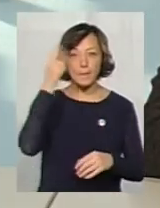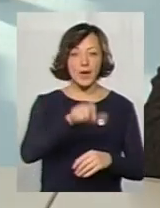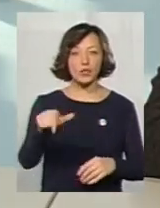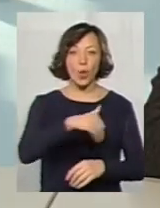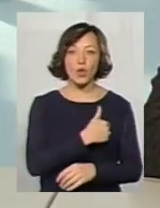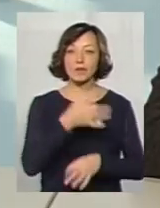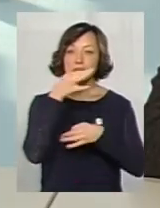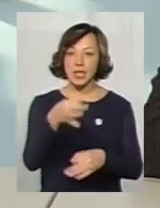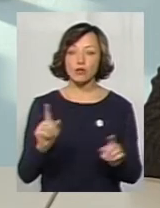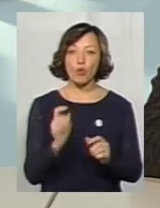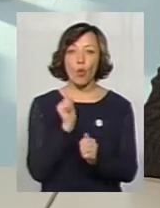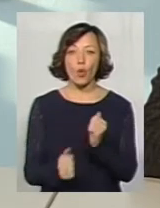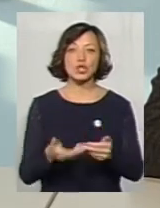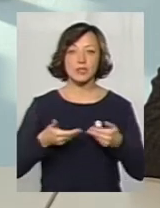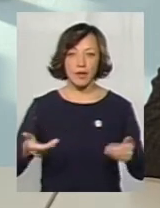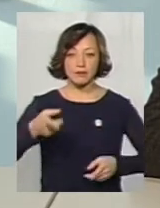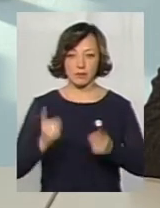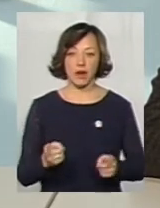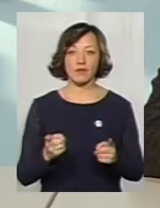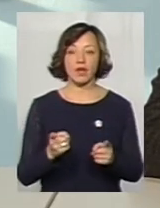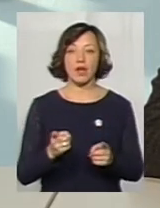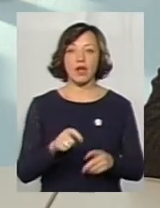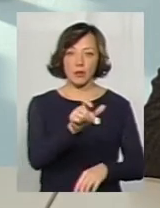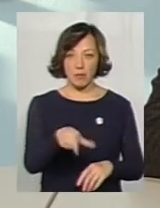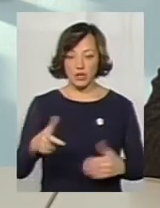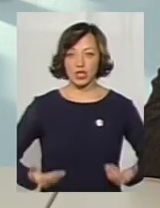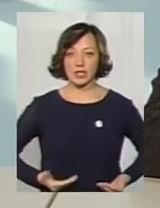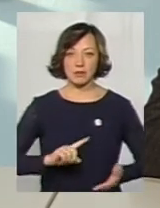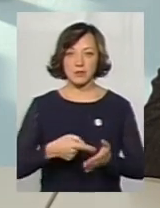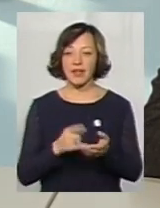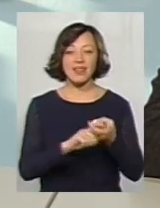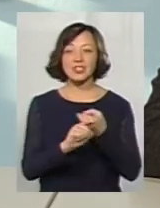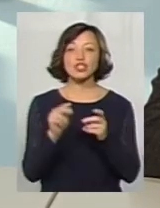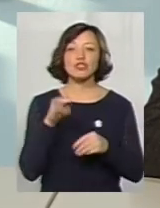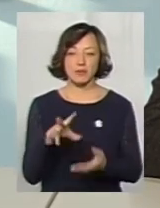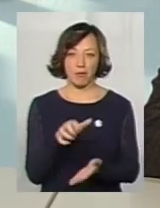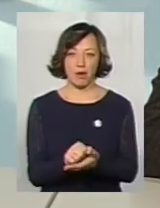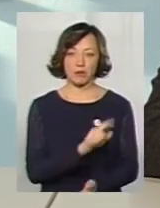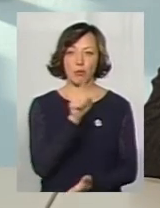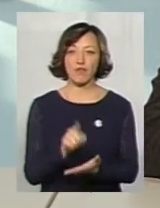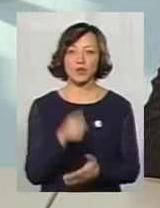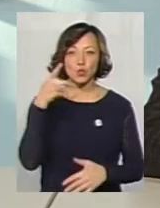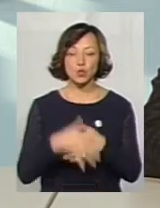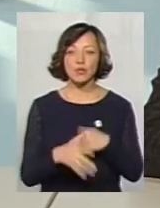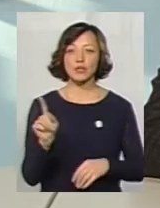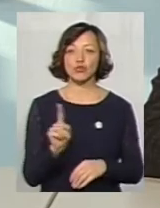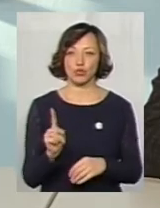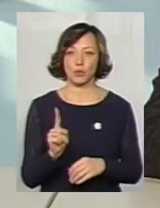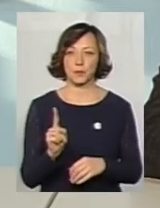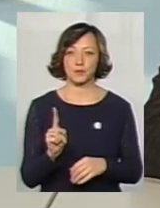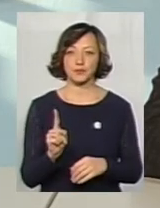кожен з нас, насправді, кожен мешканець міста, незалежно від того, чим він займається, він повинен зрозуміти, що